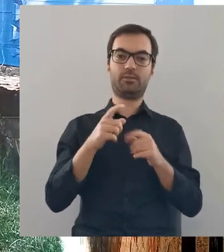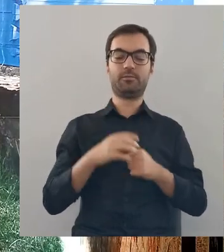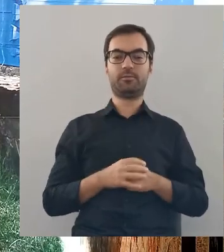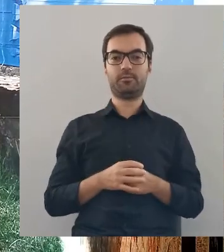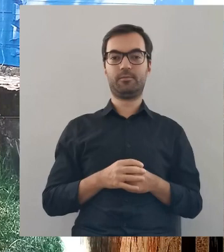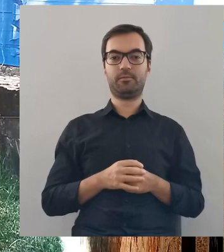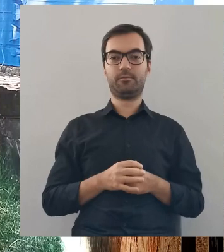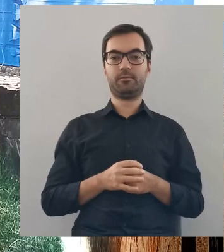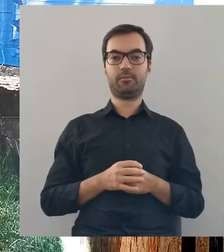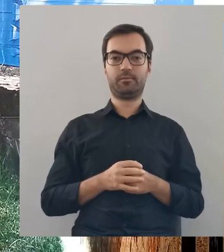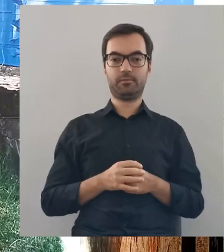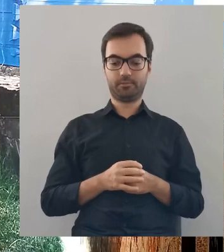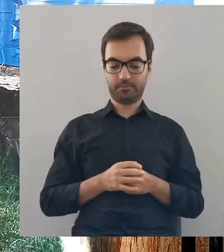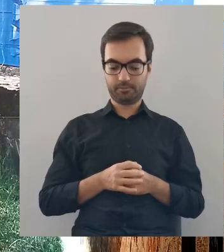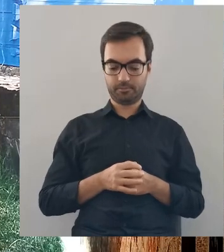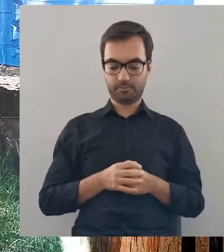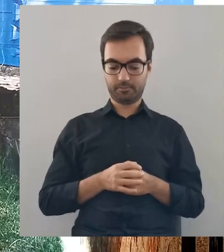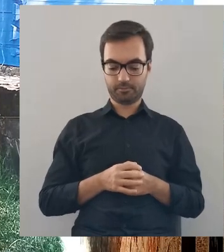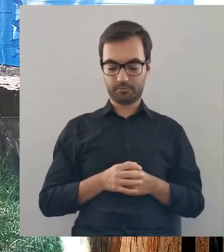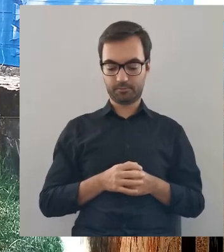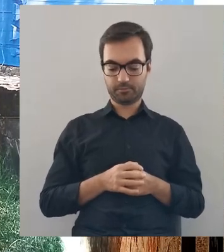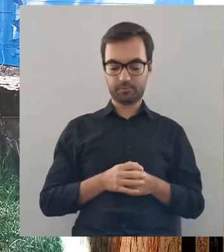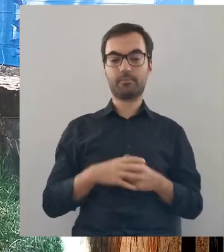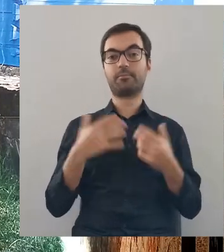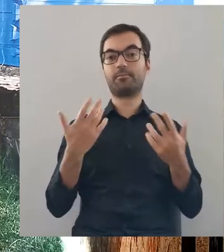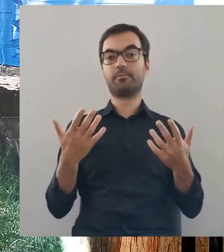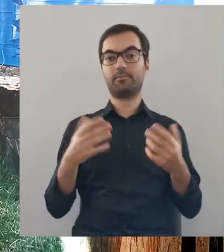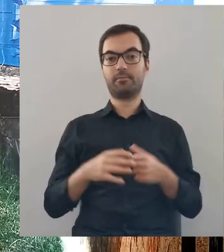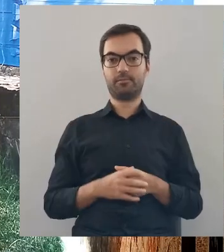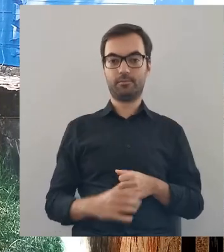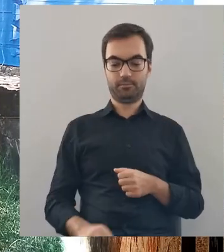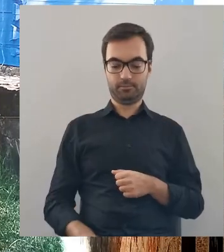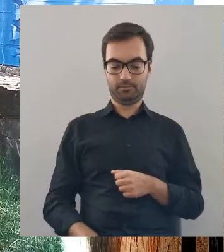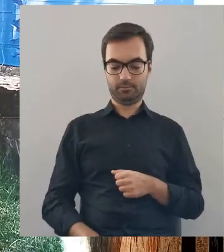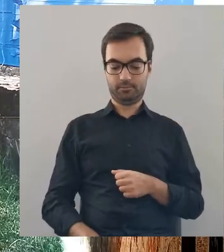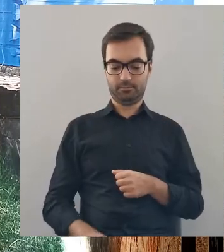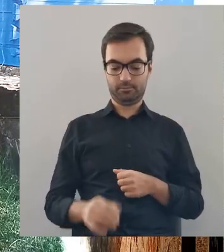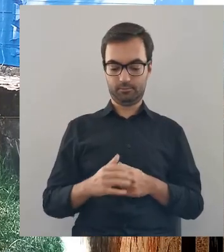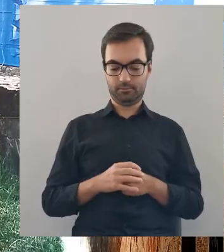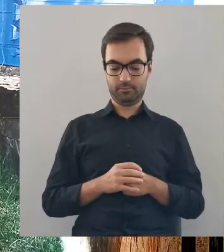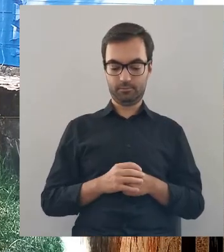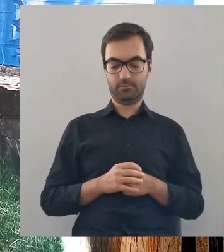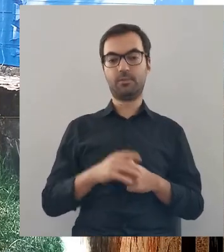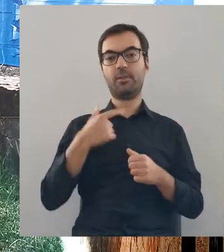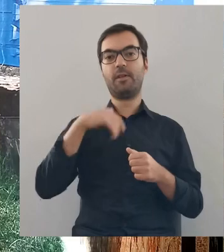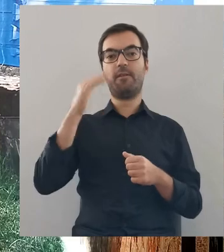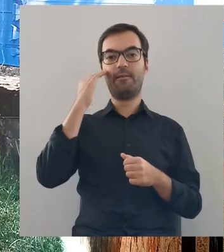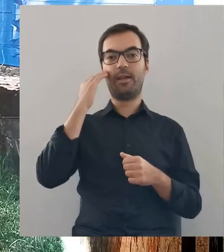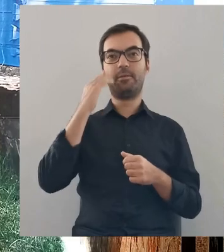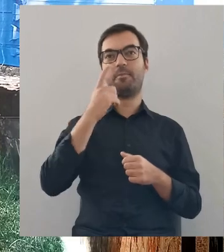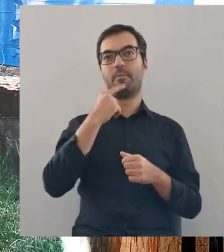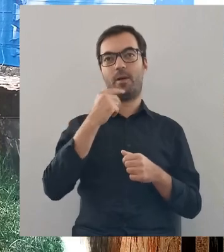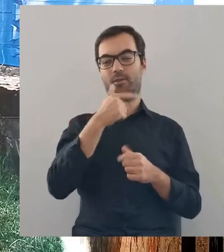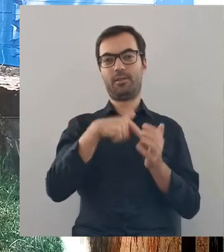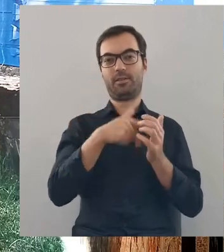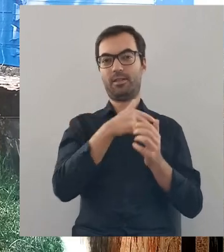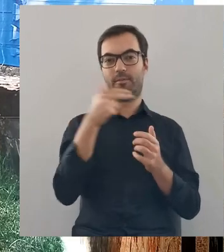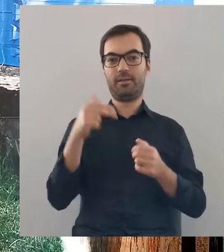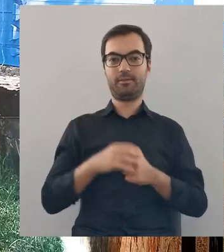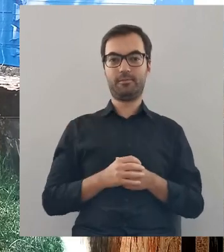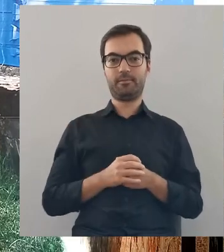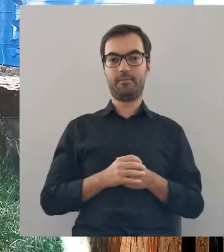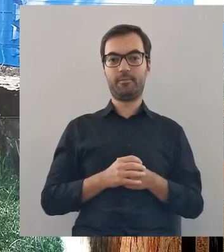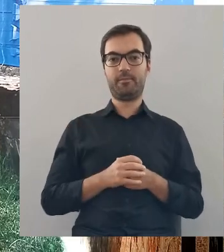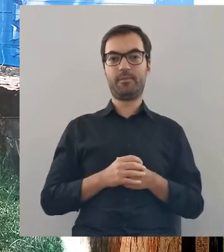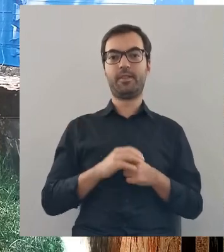Słowian. No i co w związku z tym? Wiemy o tych mitologiach nie za dużo.